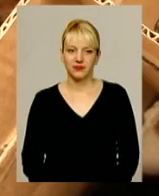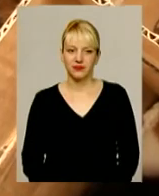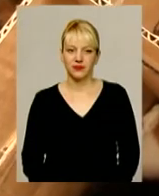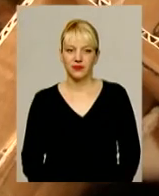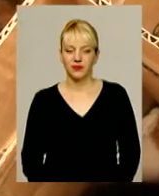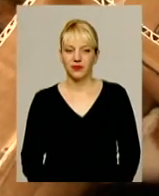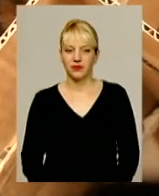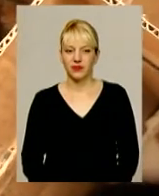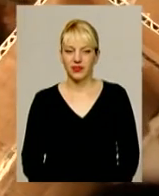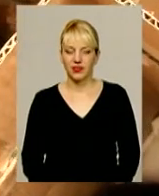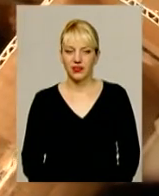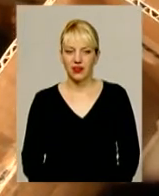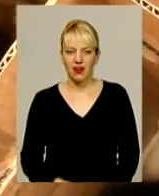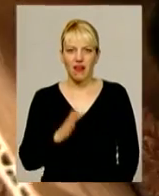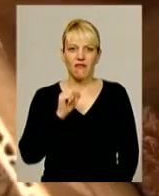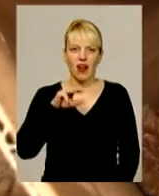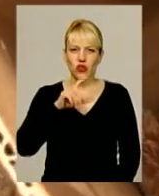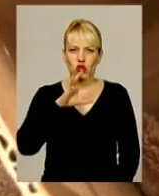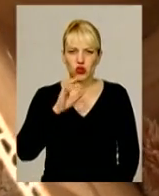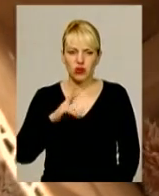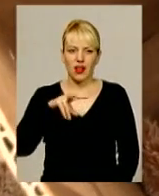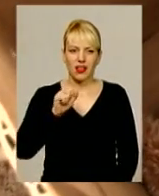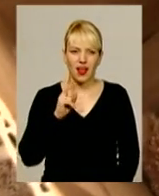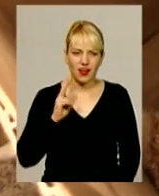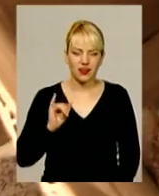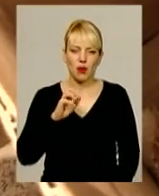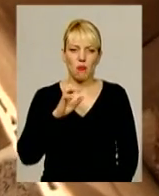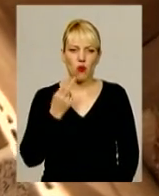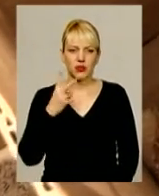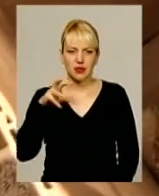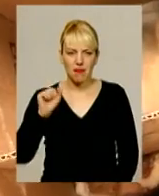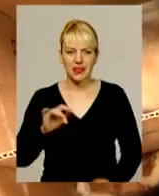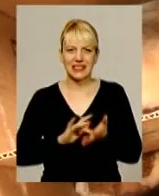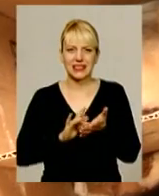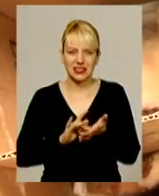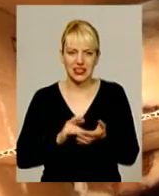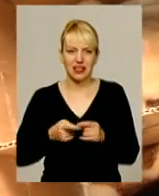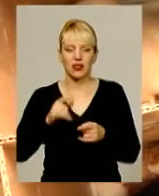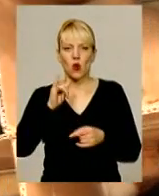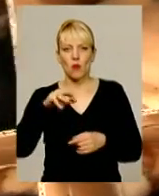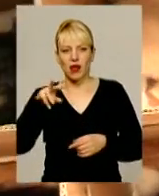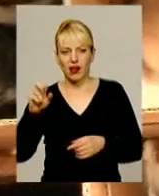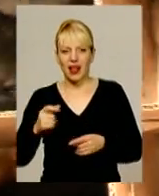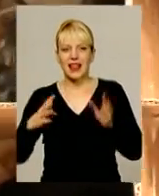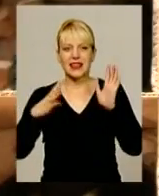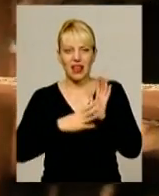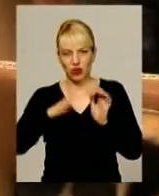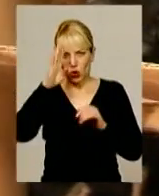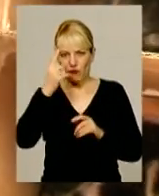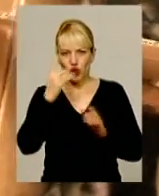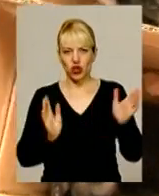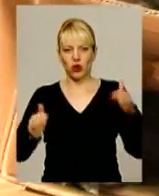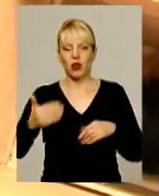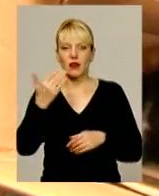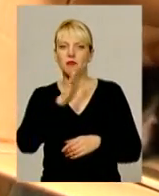Джордж, Рокі, Ватсон, Дартан'ян, Лакі, Боцман, Біляк, Циган та Умка – дев'ятеро хлопців у одній коробці. Їхню матір